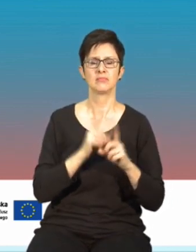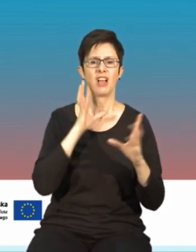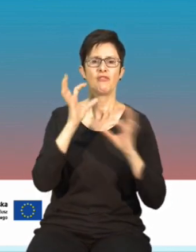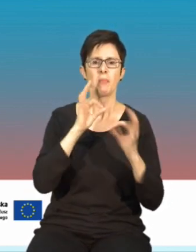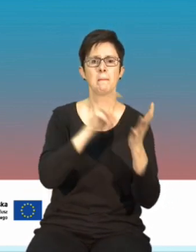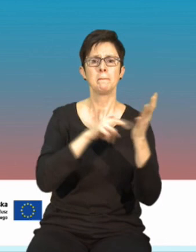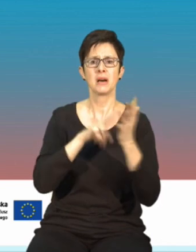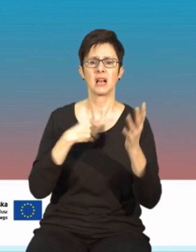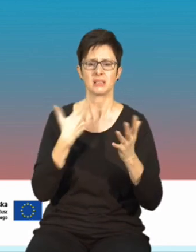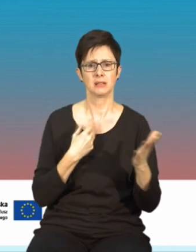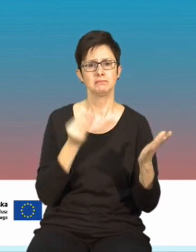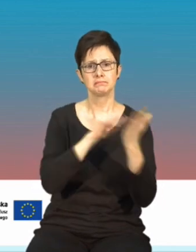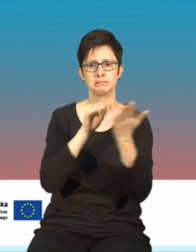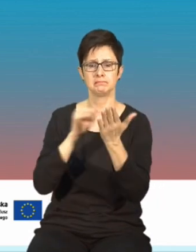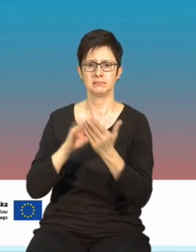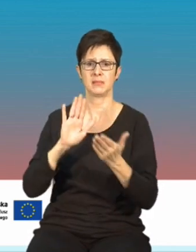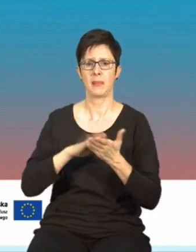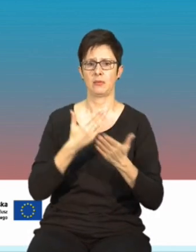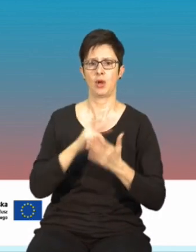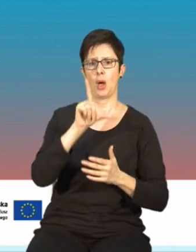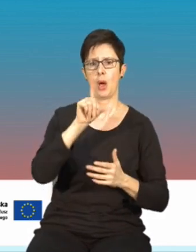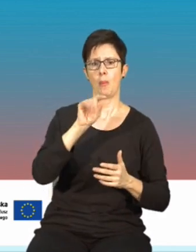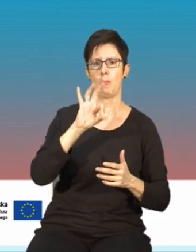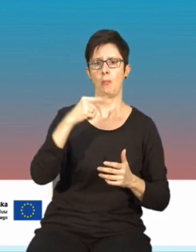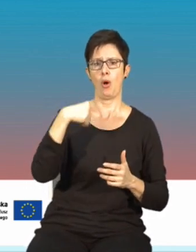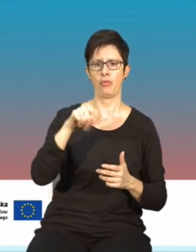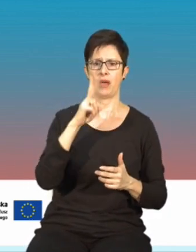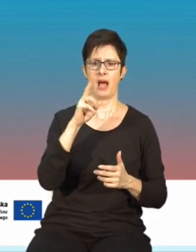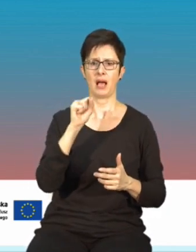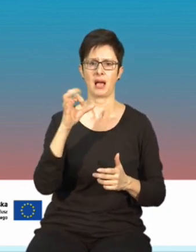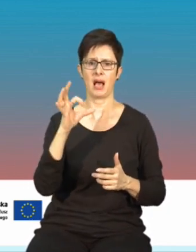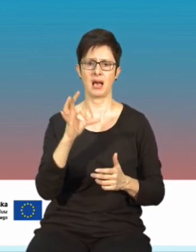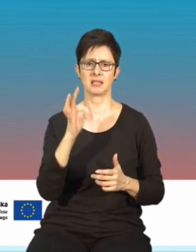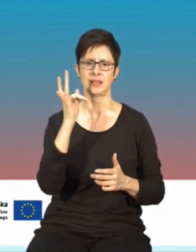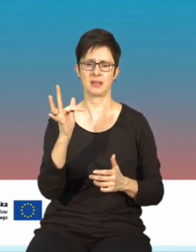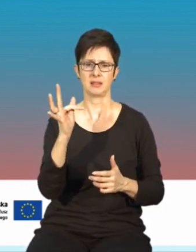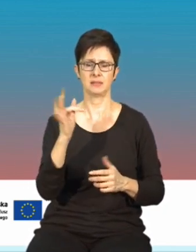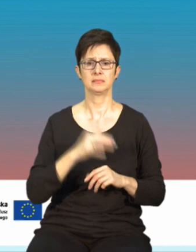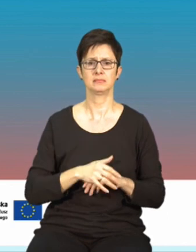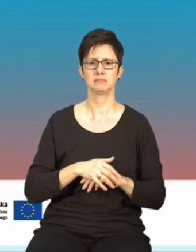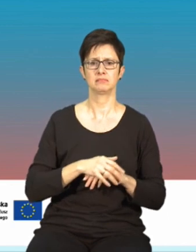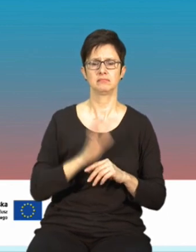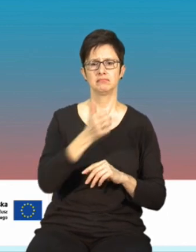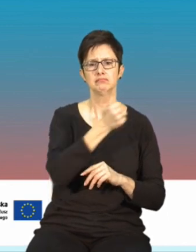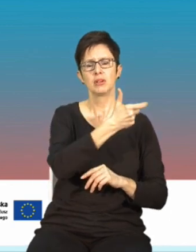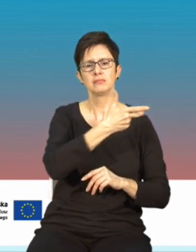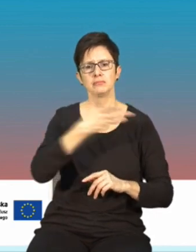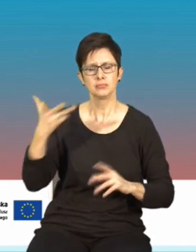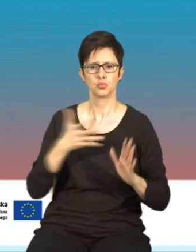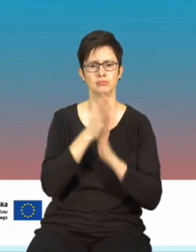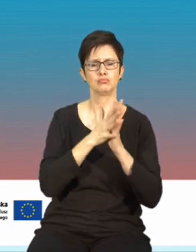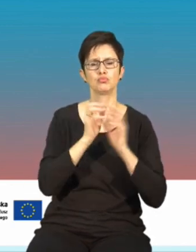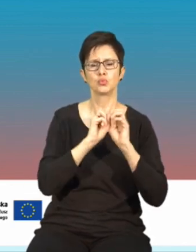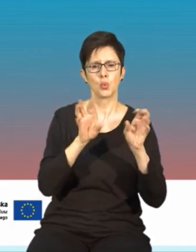podcast, który wystartuje na początku przyszłego roku. Tutaj w ramach tego działania